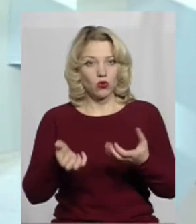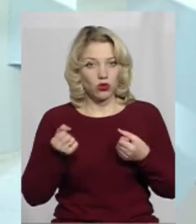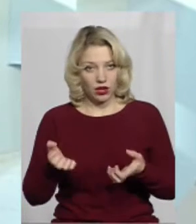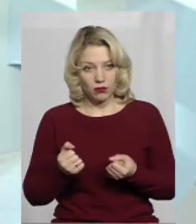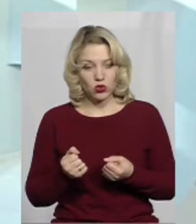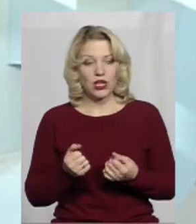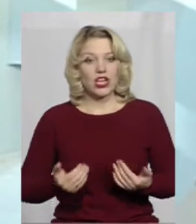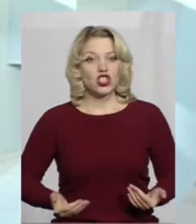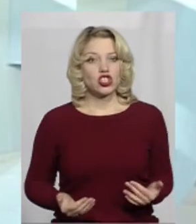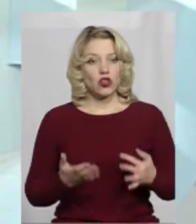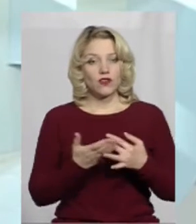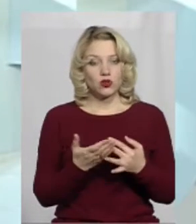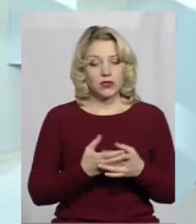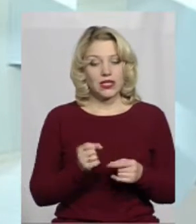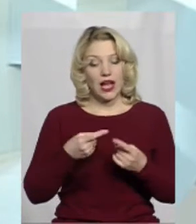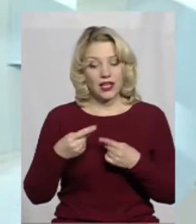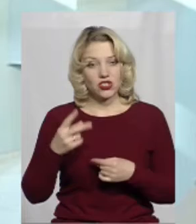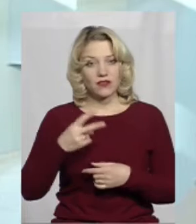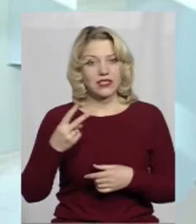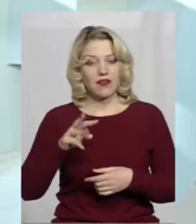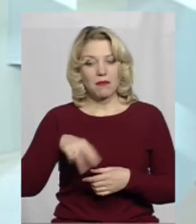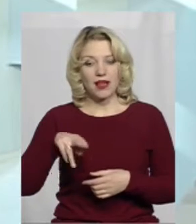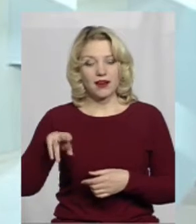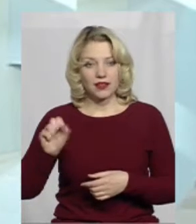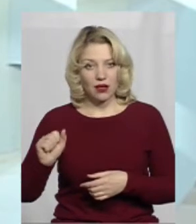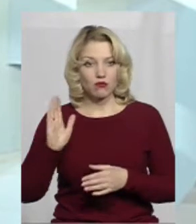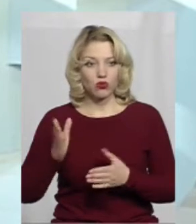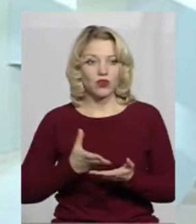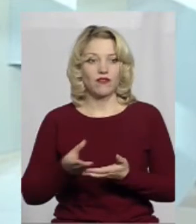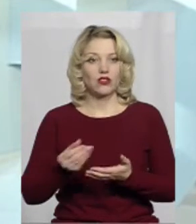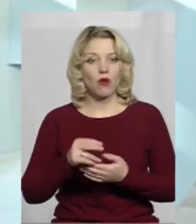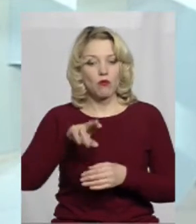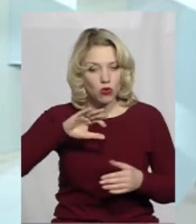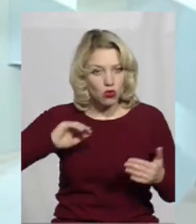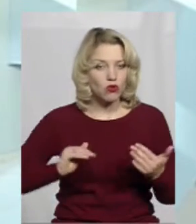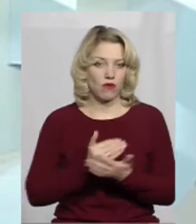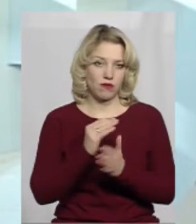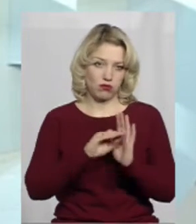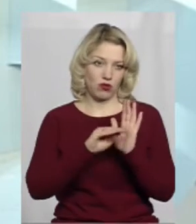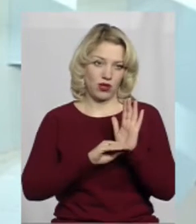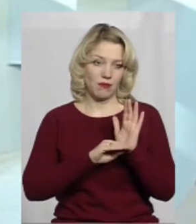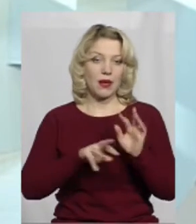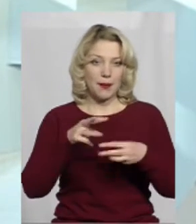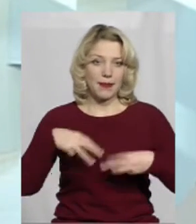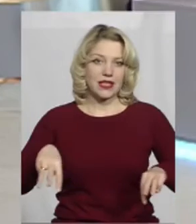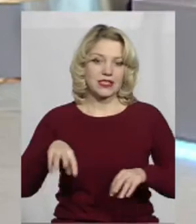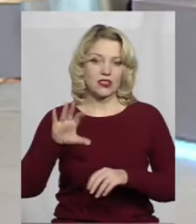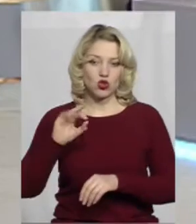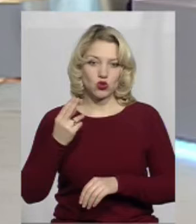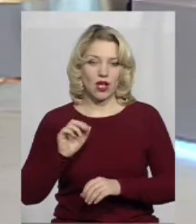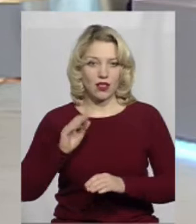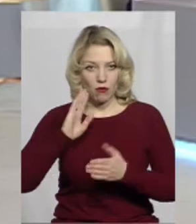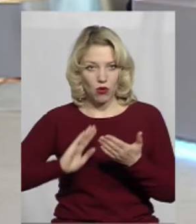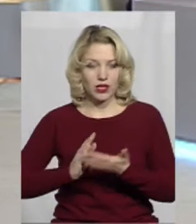субсидії. Інших 22 мільярда буде фінансуватися безпосередньо за нові програми Міністерством соціальної політики